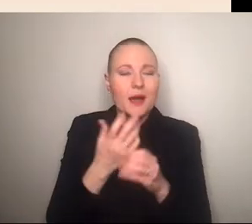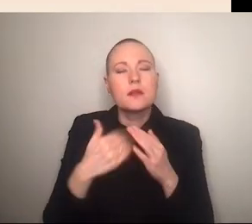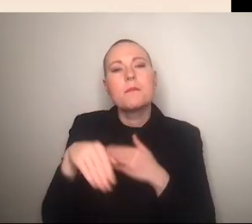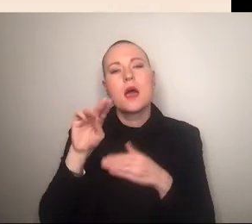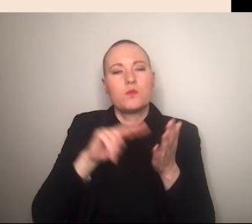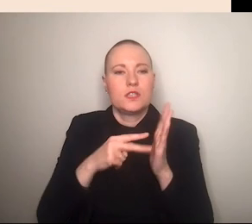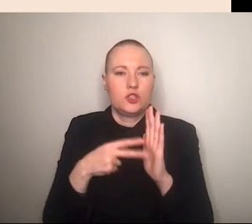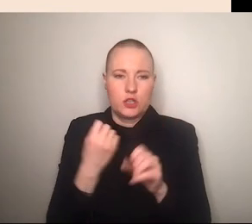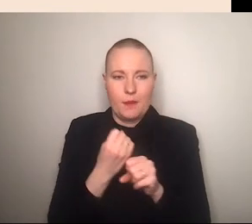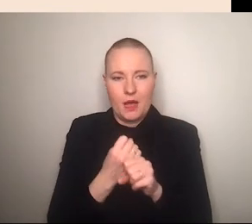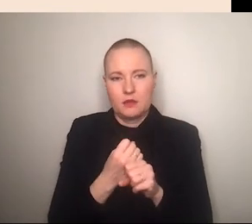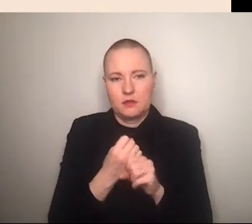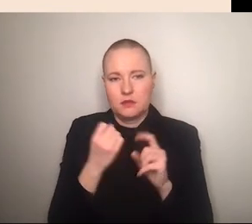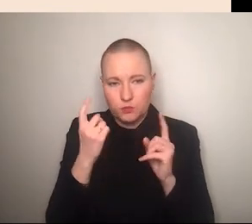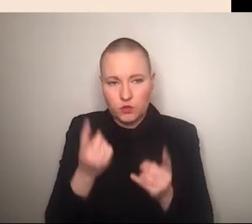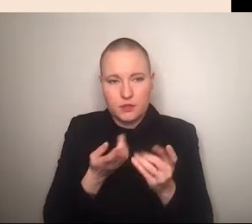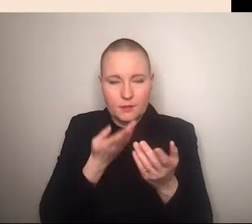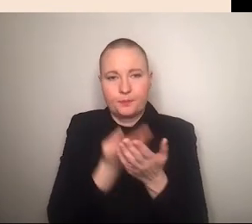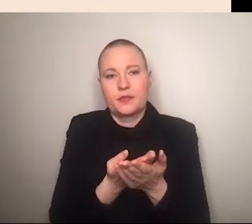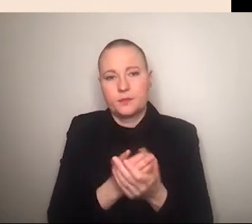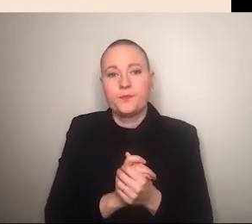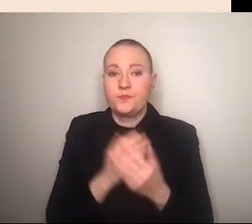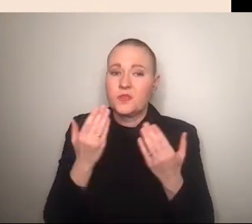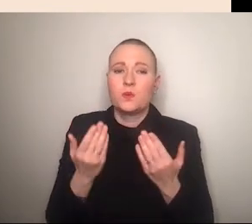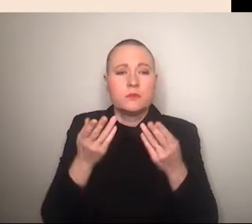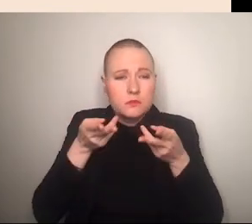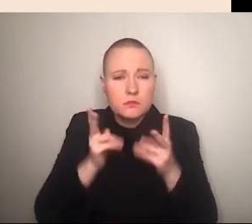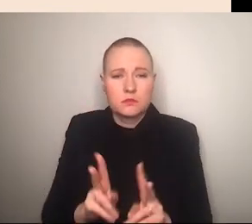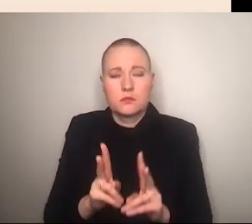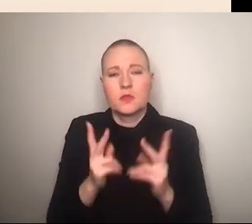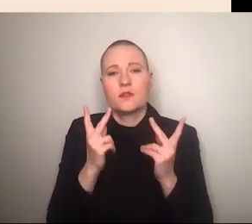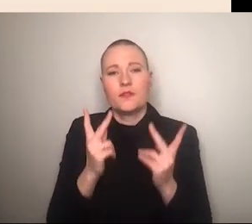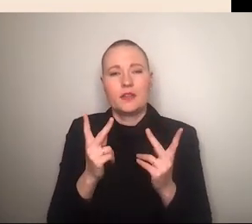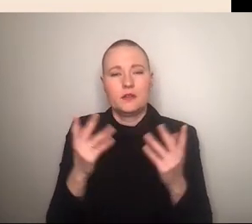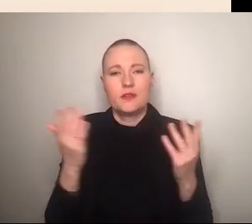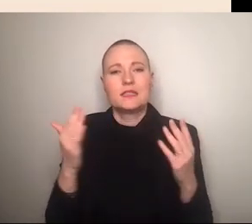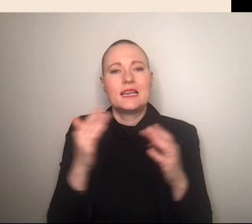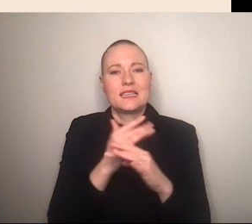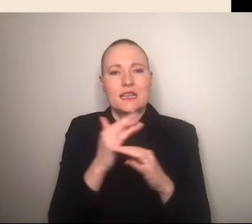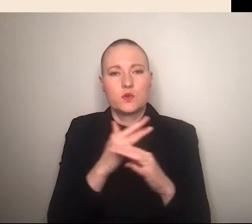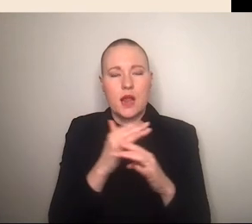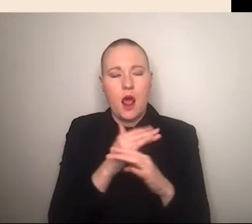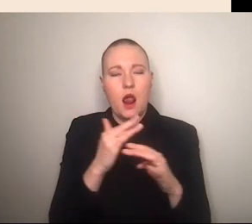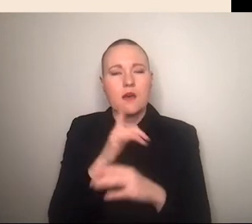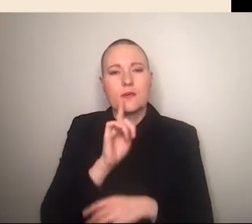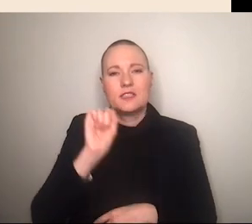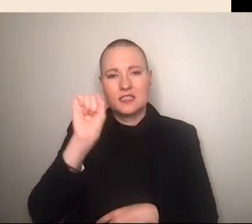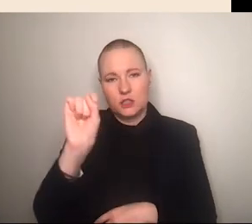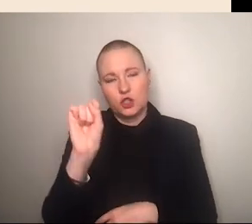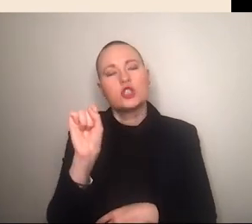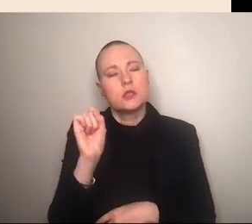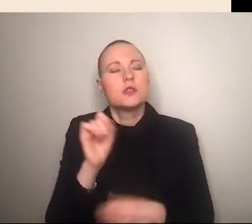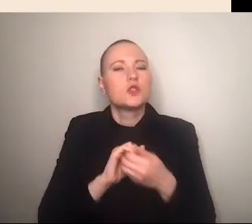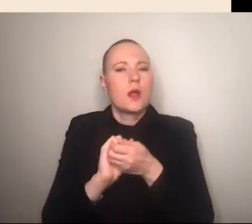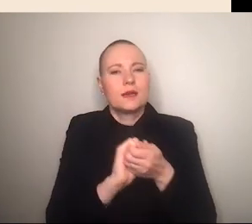aber das ist ganz dringend braucht dass es eine intersektionale feministische solidarität sowohl online